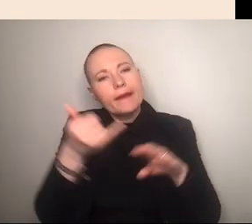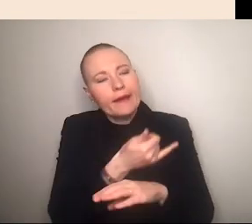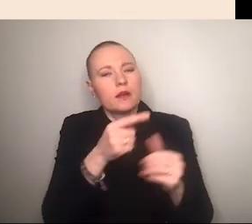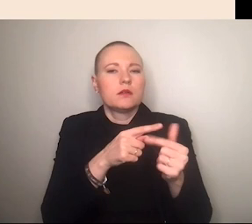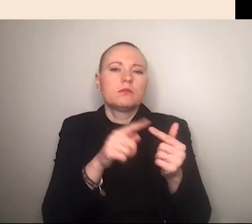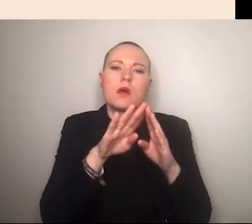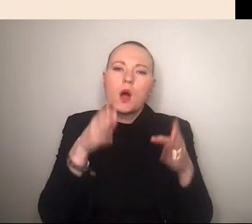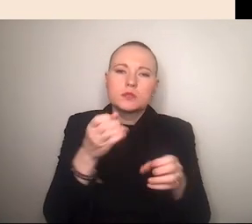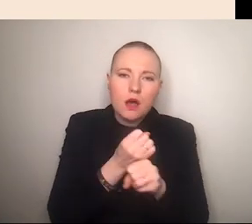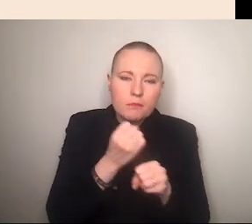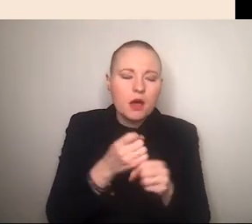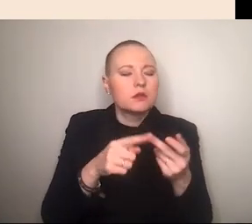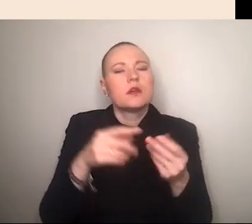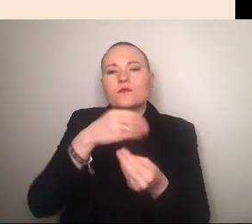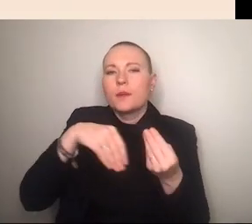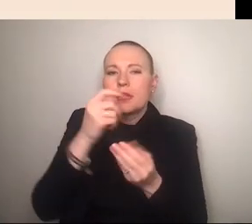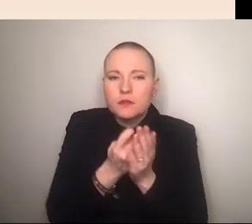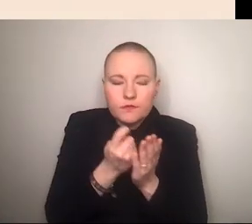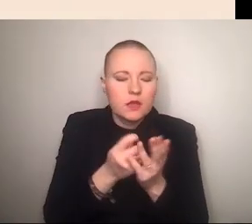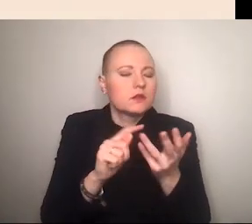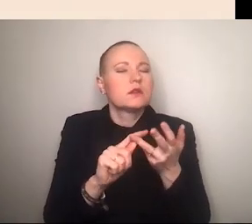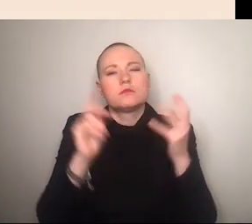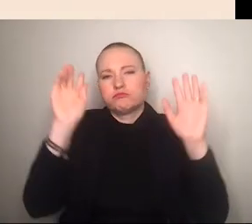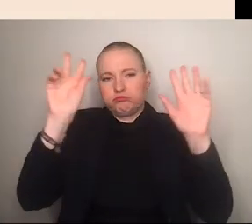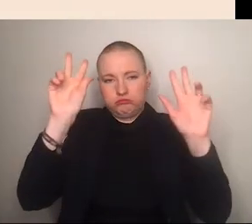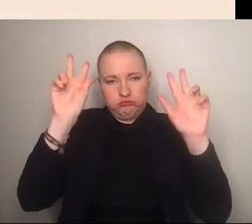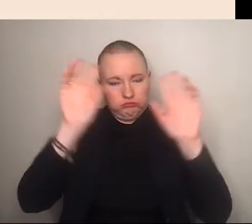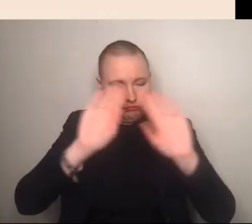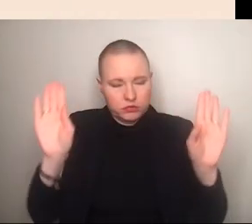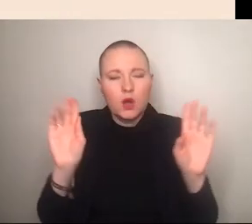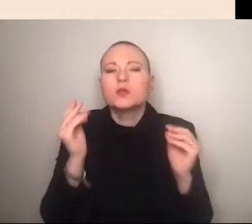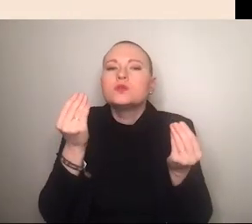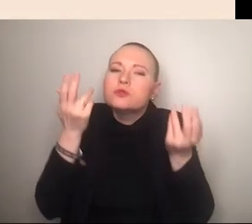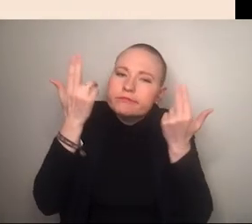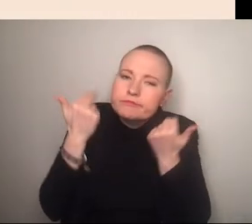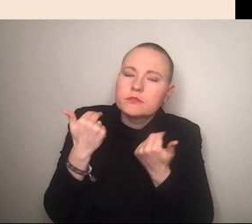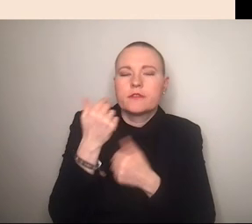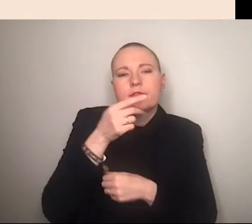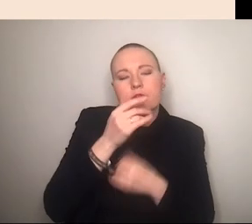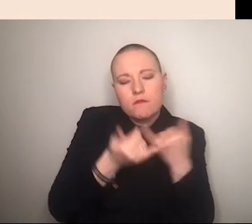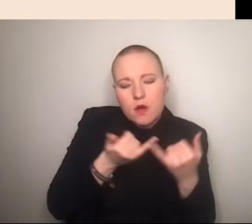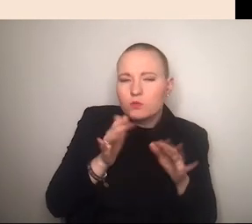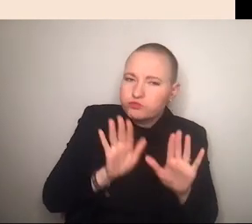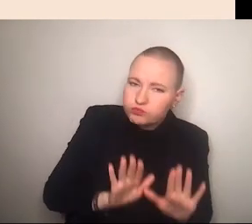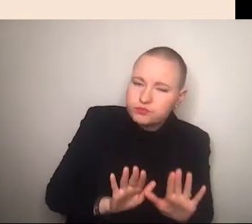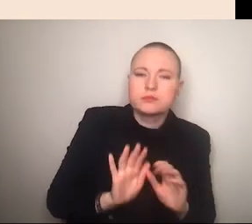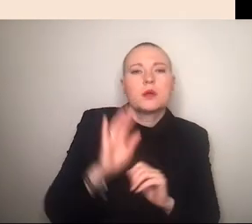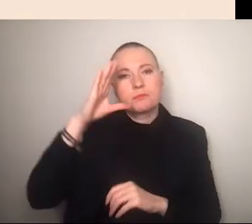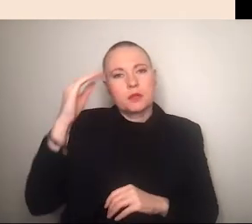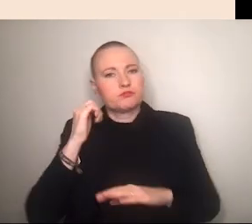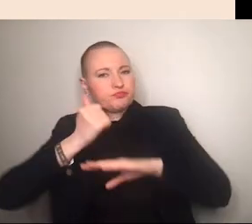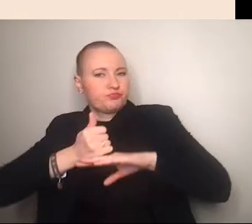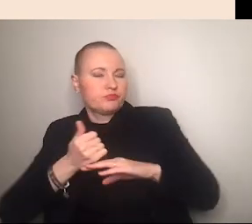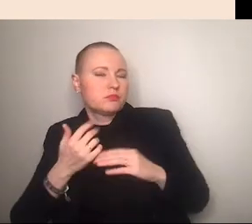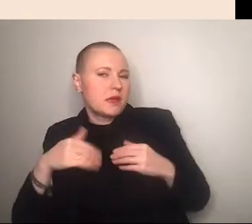familienwerte et cetera und propagieren häufig auch eine unterwürfige weiblichkeit und kennzeichnen diesen als